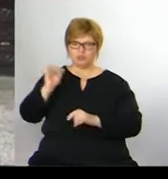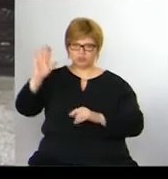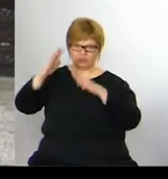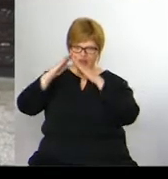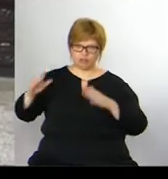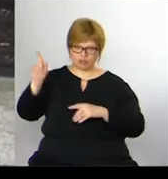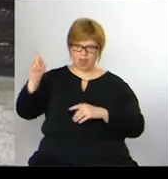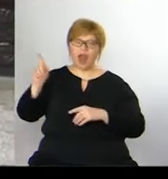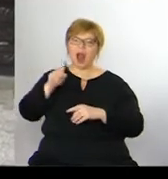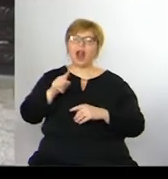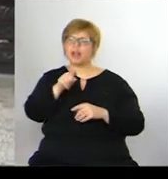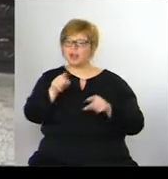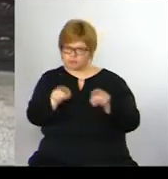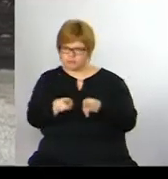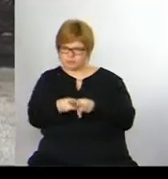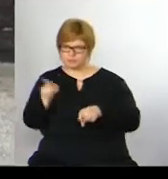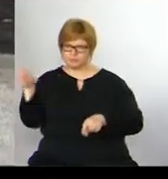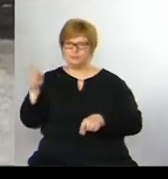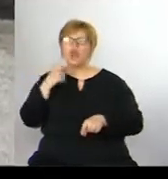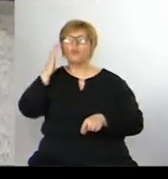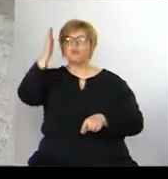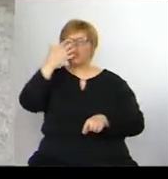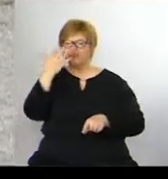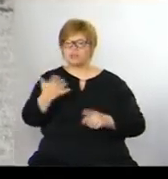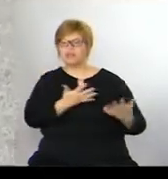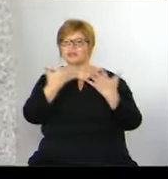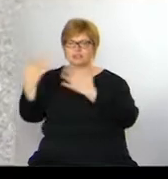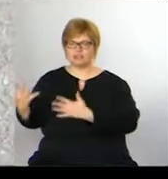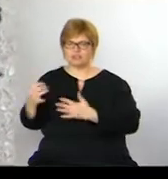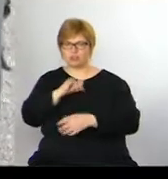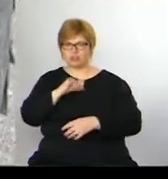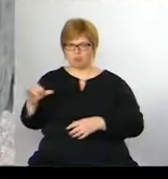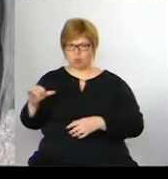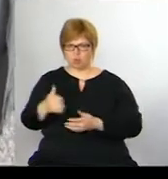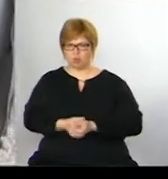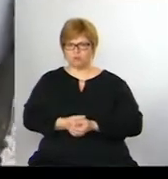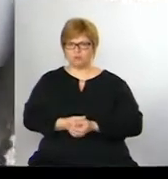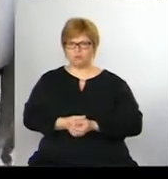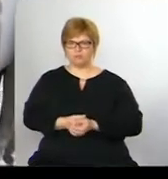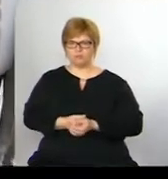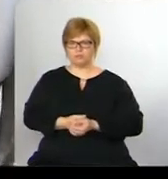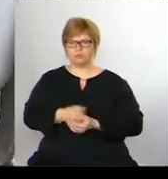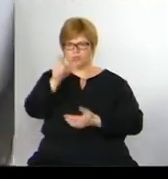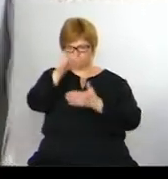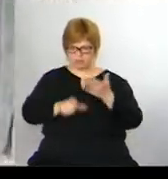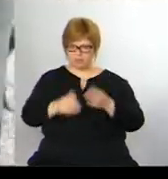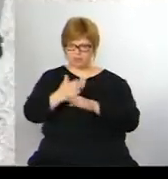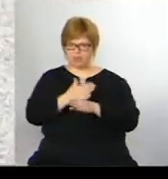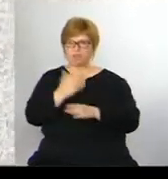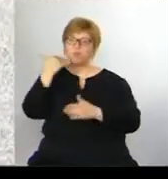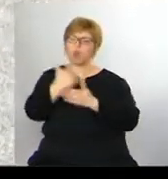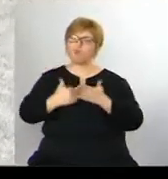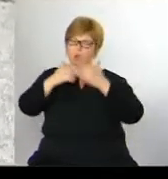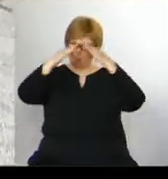řezány šindel, mimojine, jak bude vypadat za zhruba 10 let. Řeviený šindel, smrkový, který byl použitý,